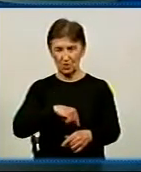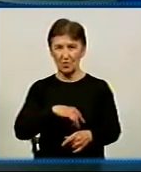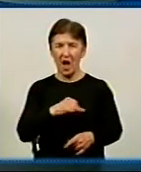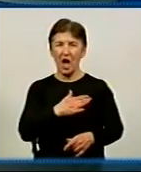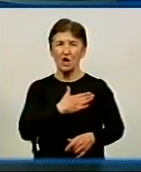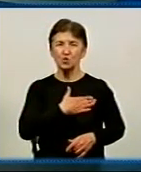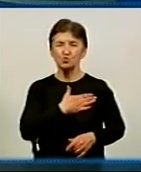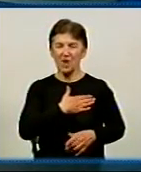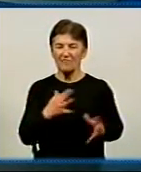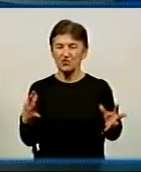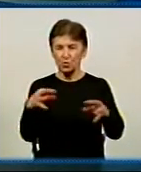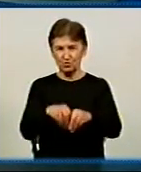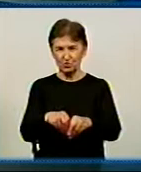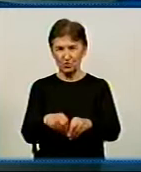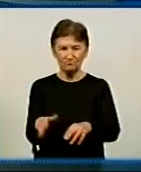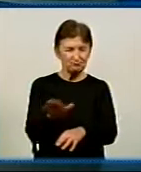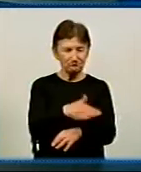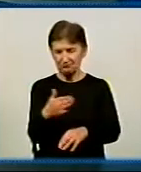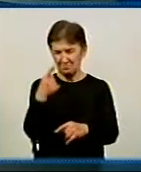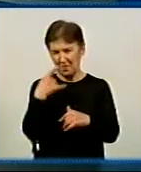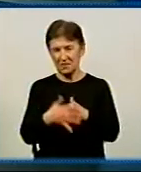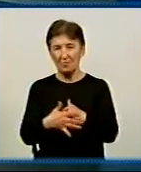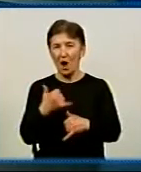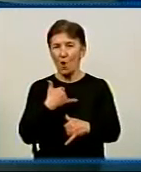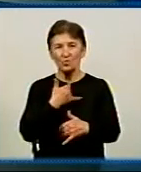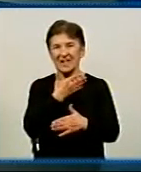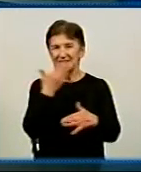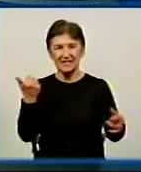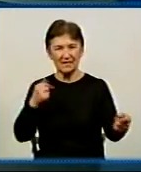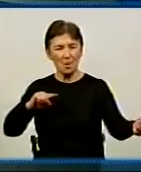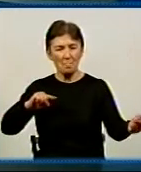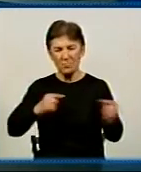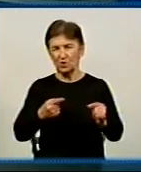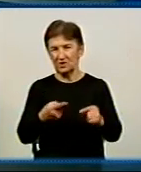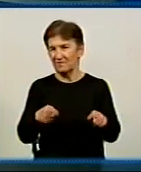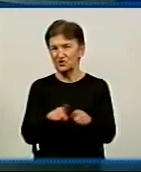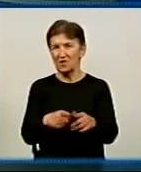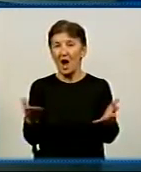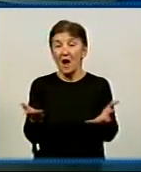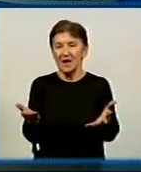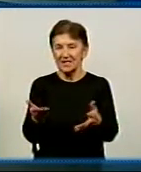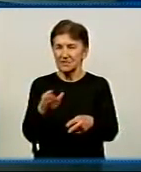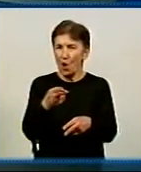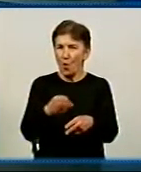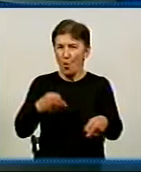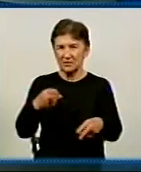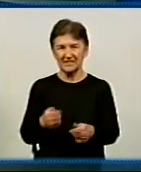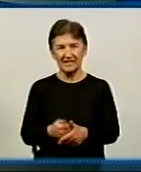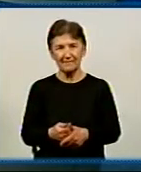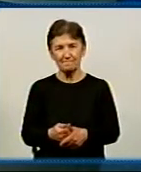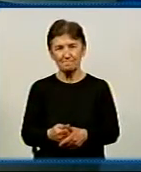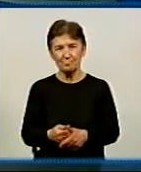душу роботаємо, розуміємо друг друга. У нас немає практично противоречі. Якихось таких острих або ще щось. А чи знаходяться